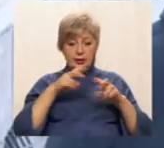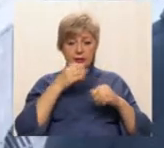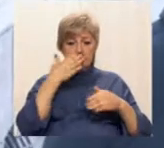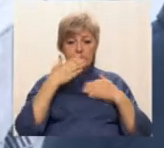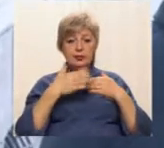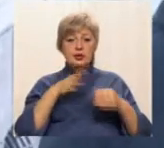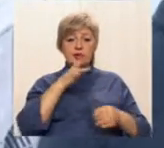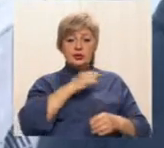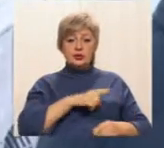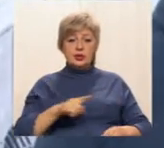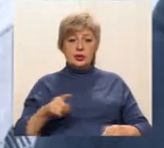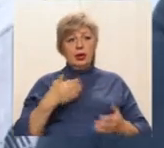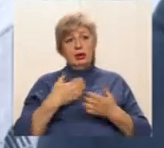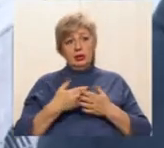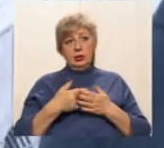Якщо б нас у фонді почули.